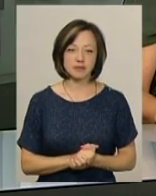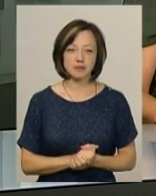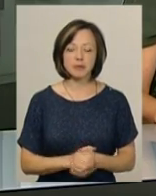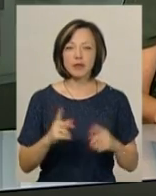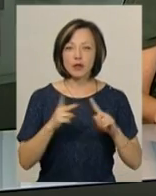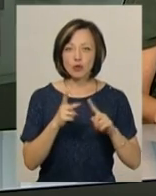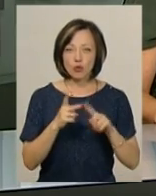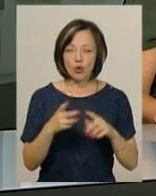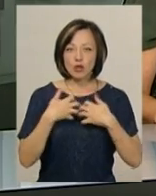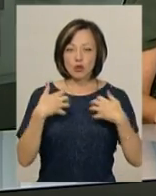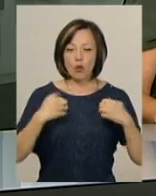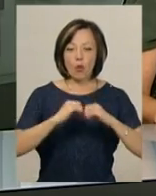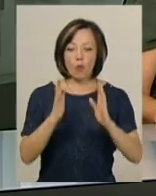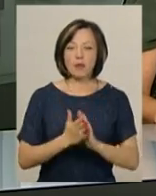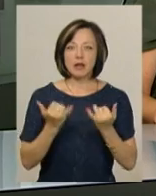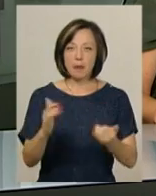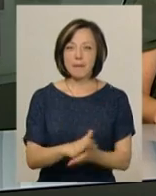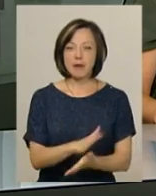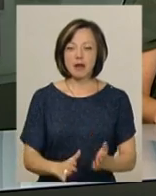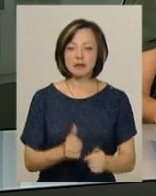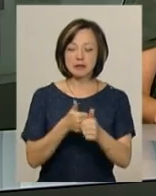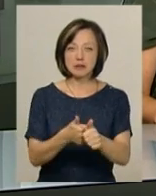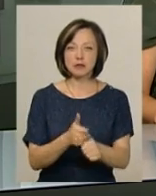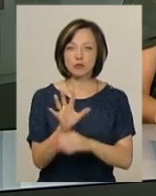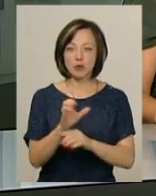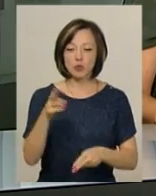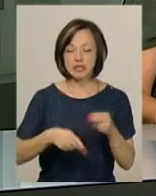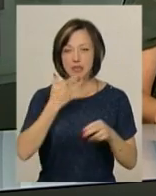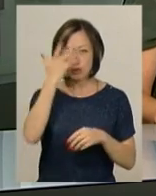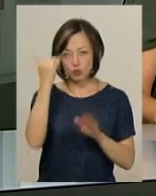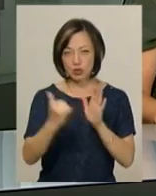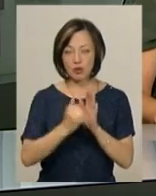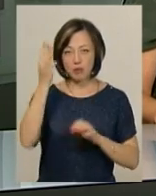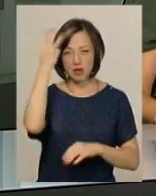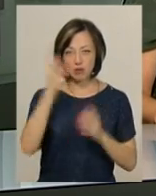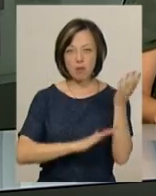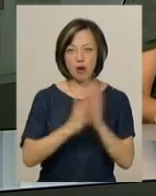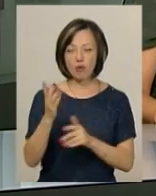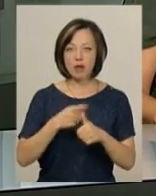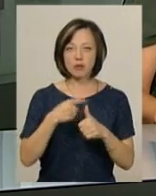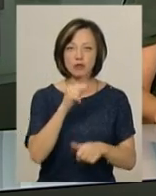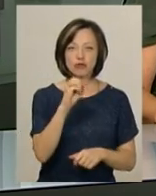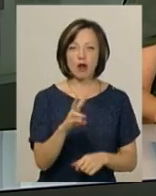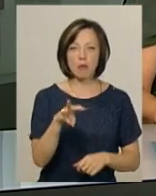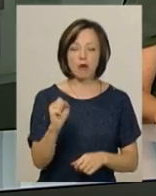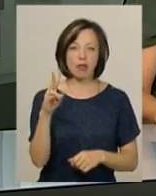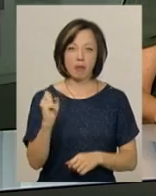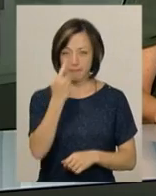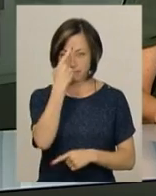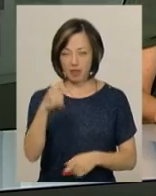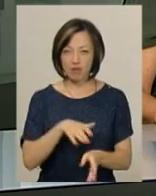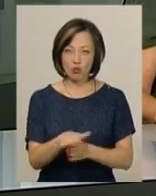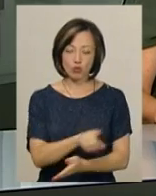Другий зоокомплекс для прибирання за собаками до кінця літа встановлять у Хмельницькому парку імені Чекмана. Про це повідомив